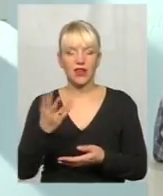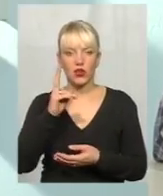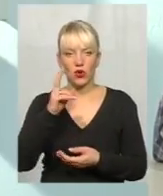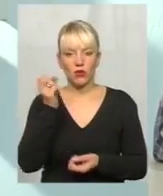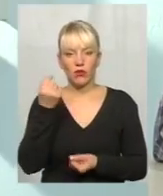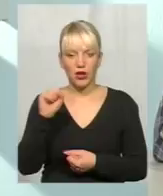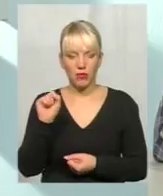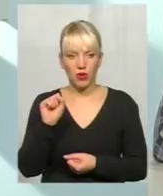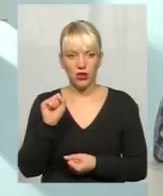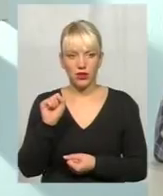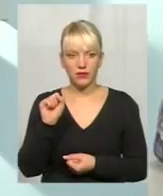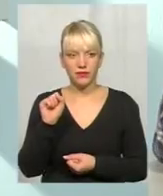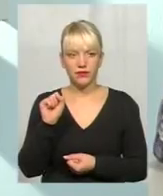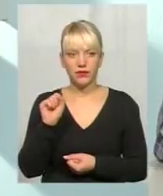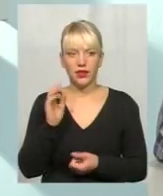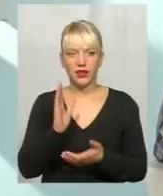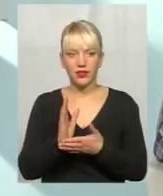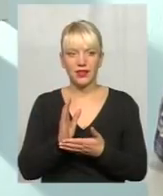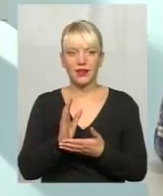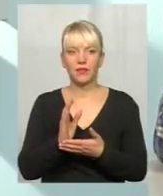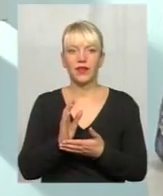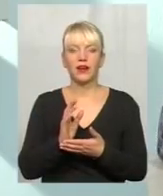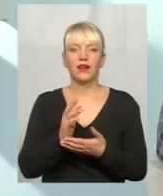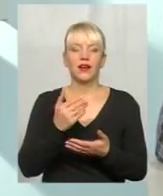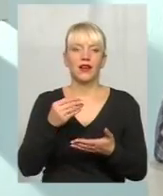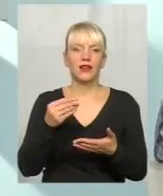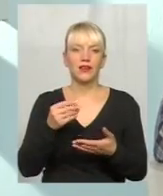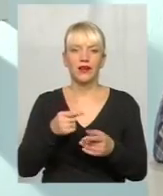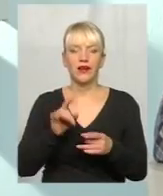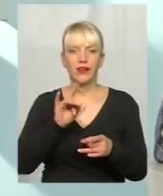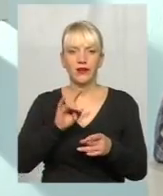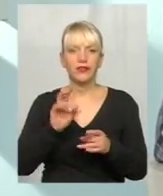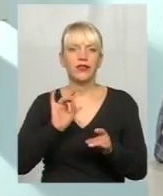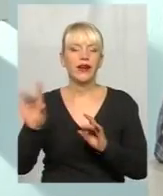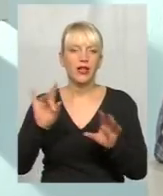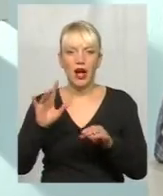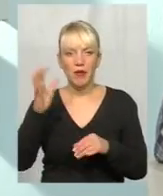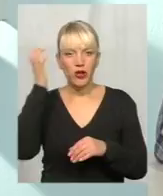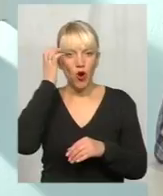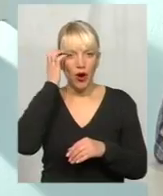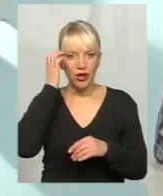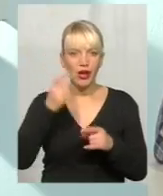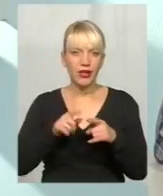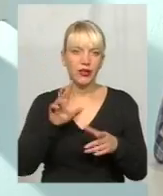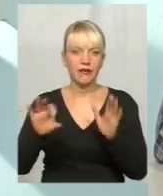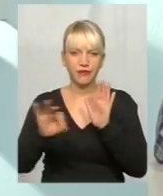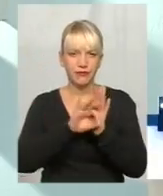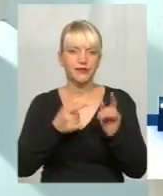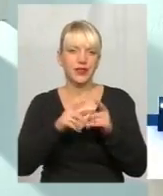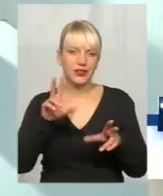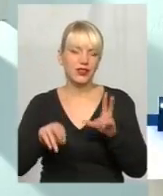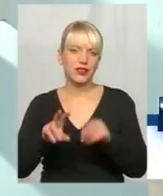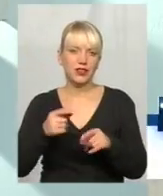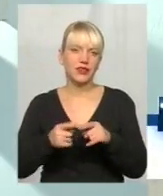результаті, є листівки з чорним піаром, ну, і там різна негативна інформація про неї, тобто, поліція теж зреагувала, але